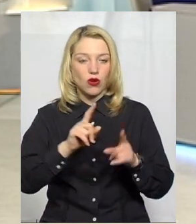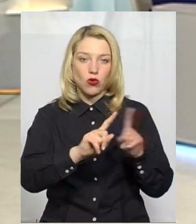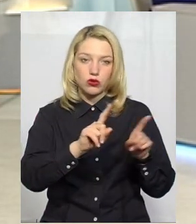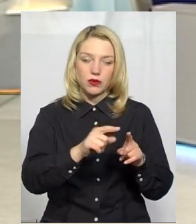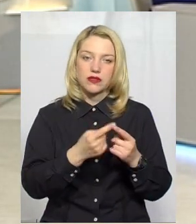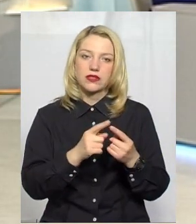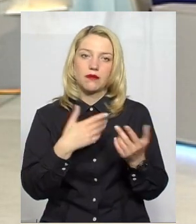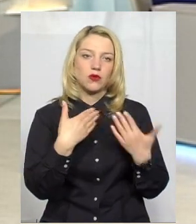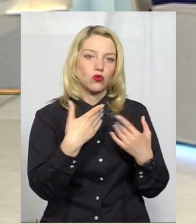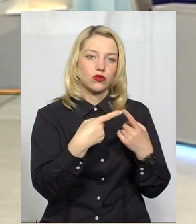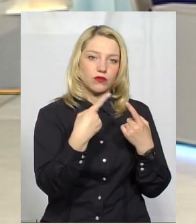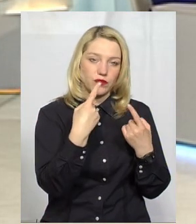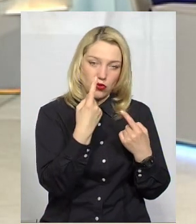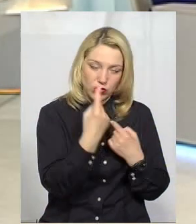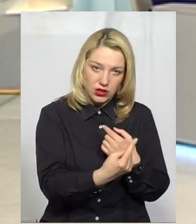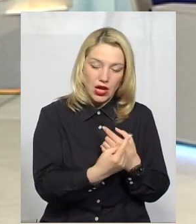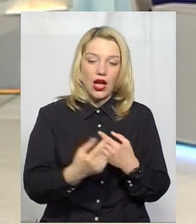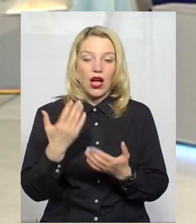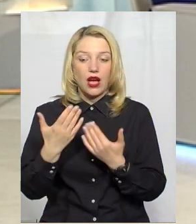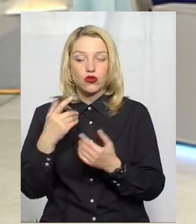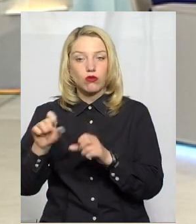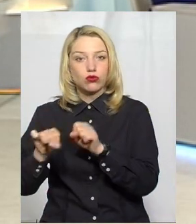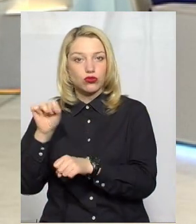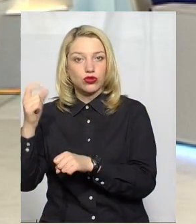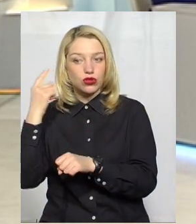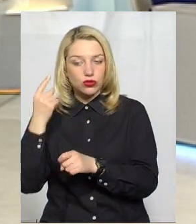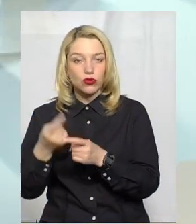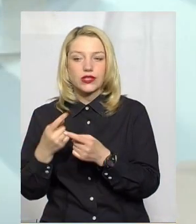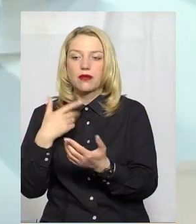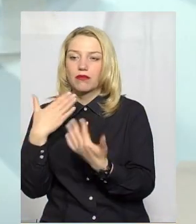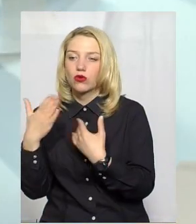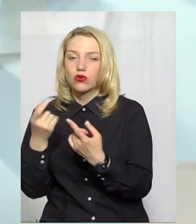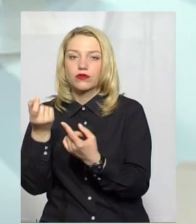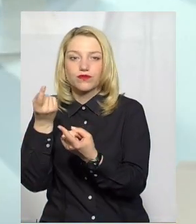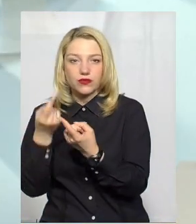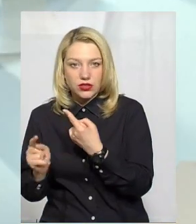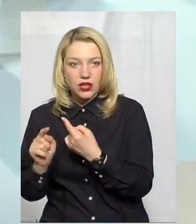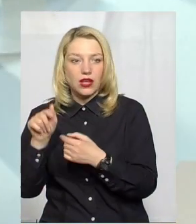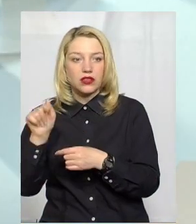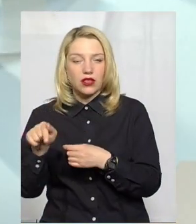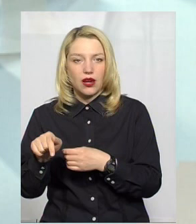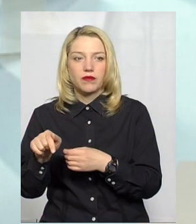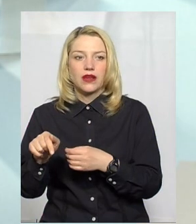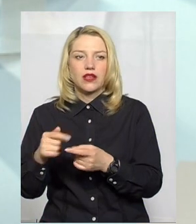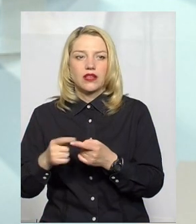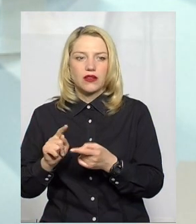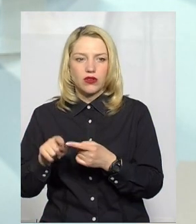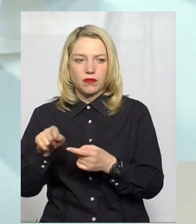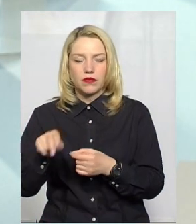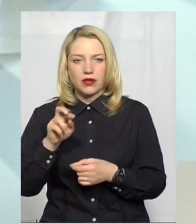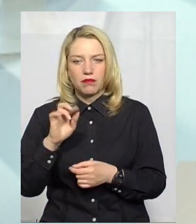одні підходи. Якщо ми говоримо про порушення слуху, це будуть також інші підходи, тому що там треба враховувати, що в них білінгвальне